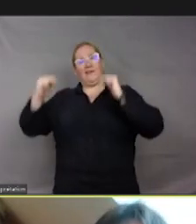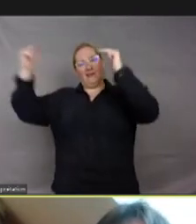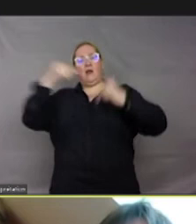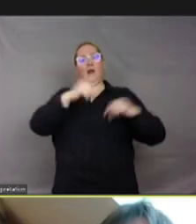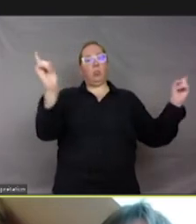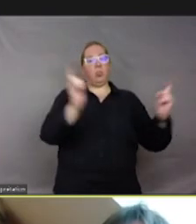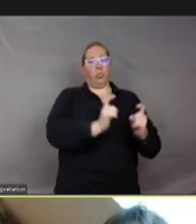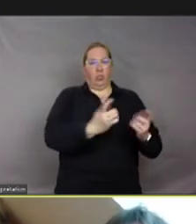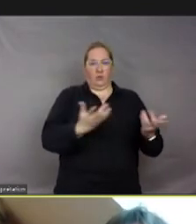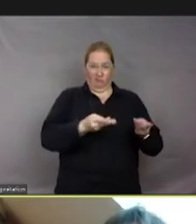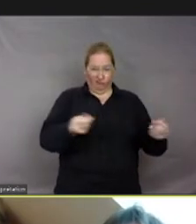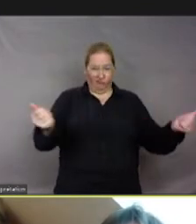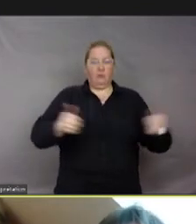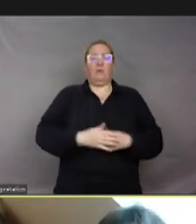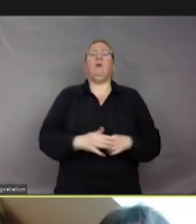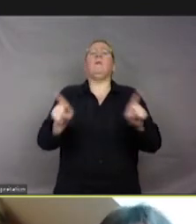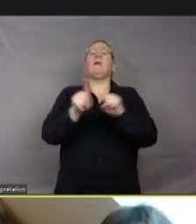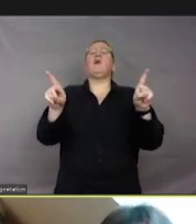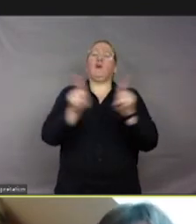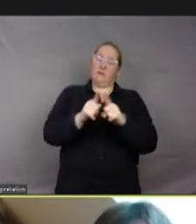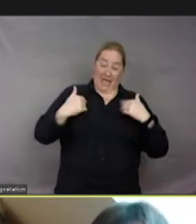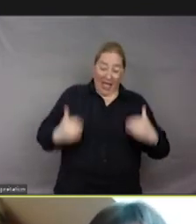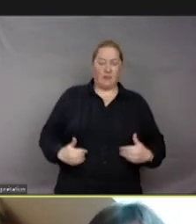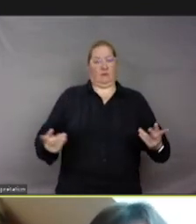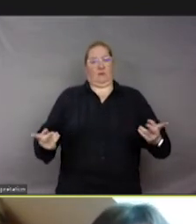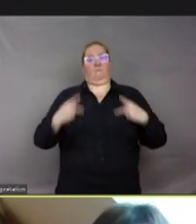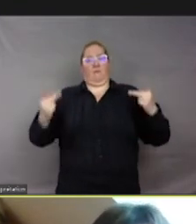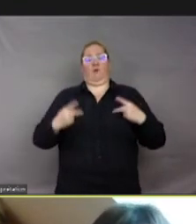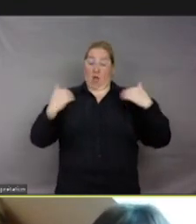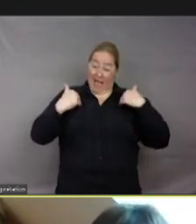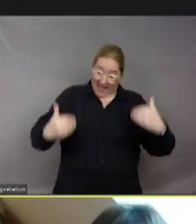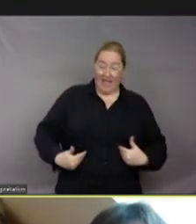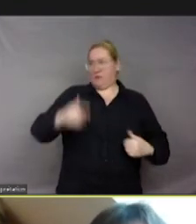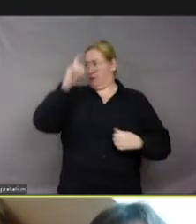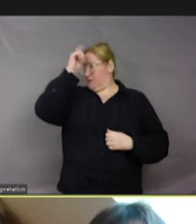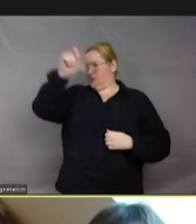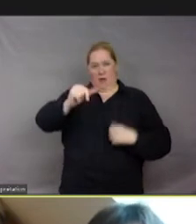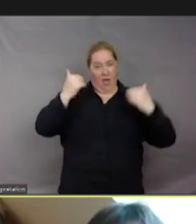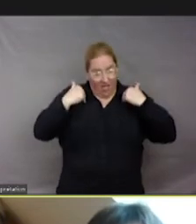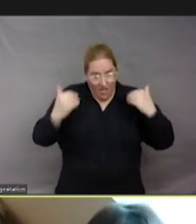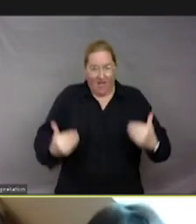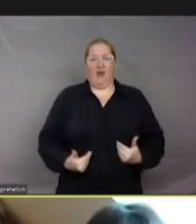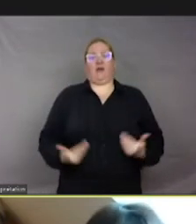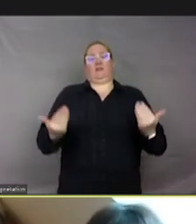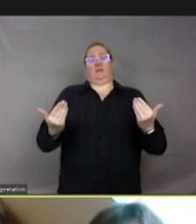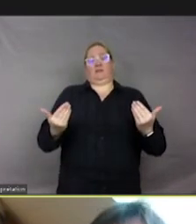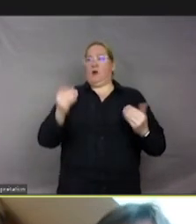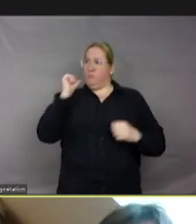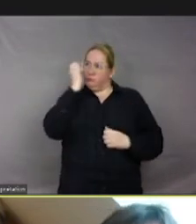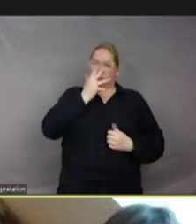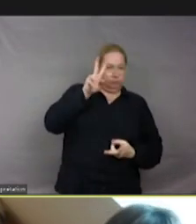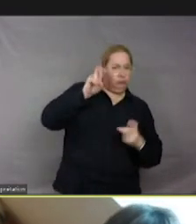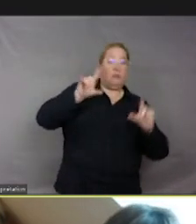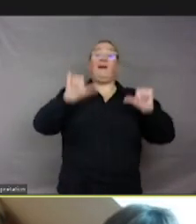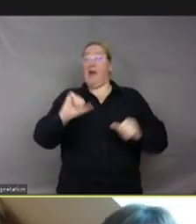On traduit également par « être vivant », « être doué de raison », « être doué de sensation »,